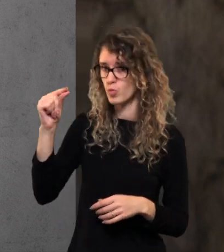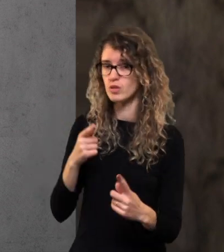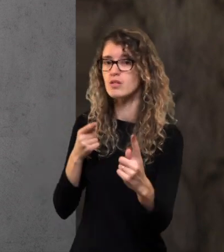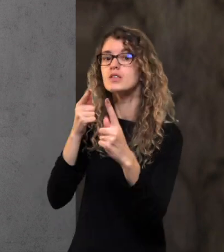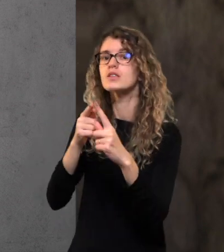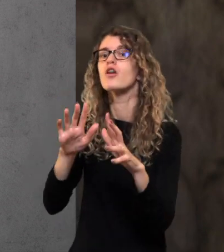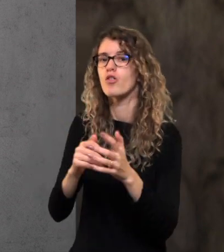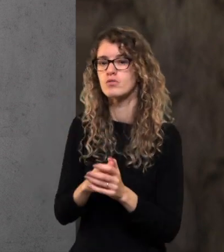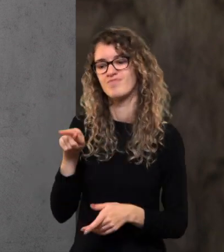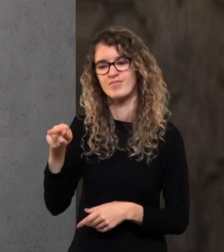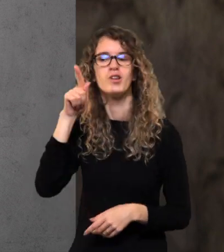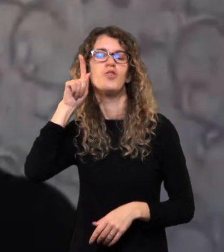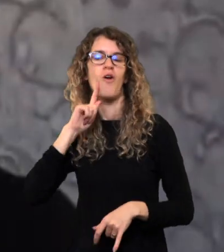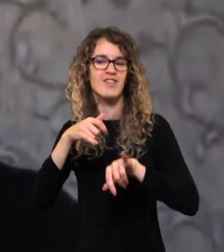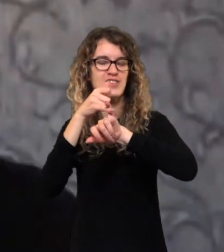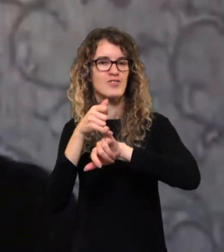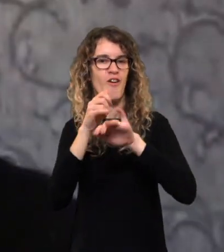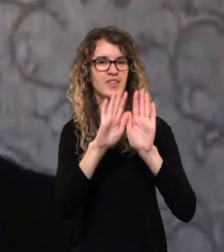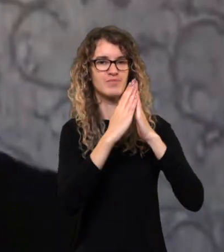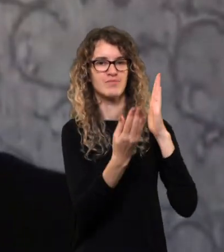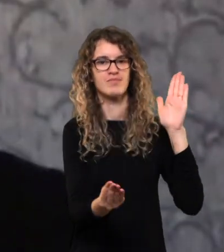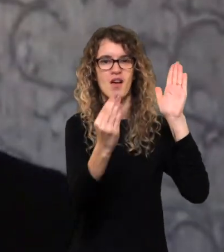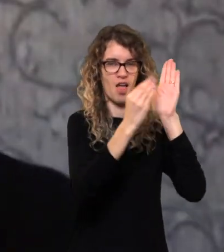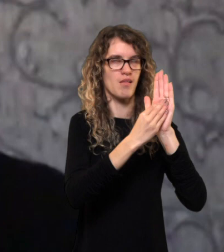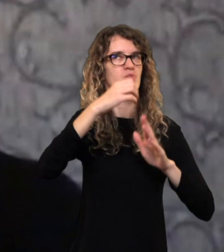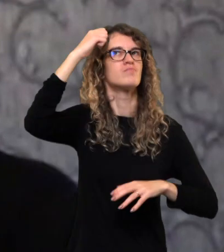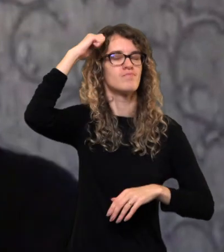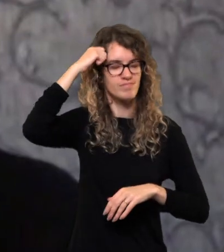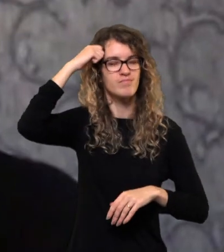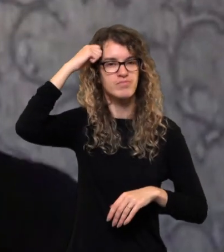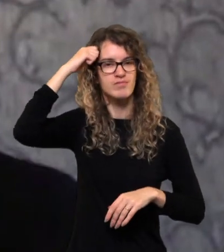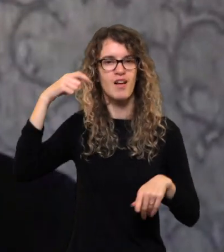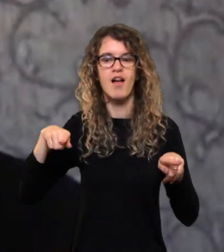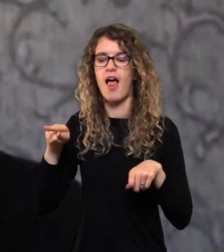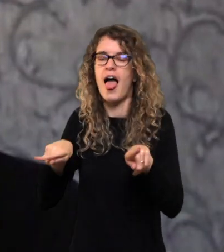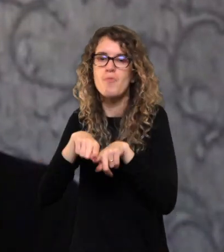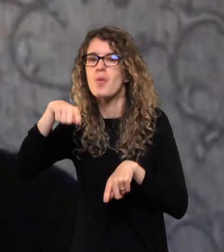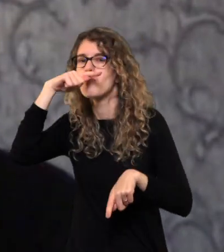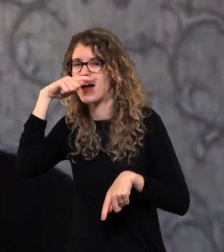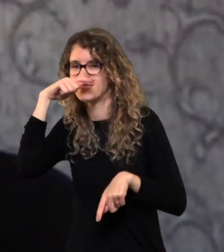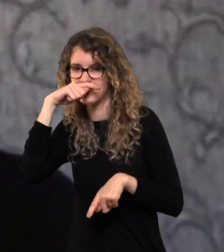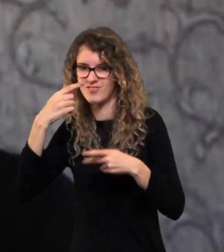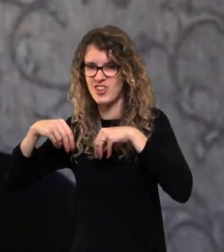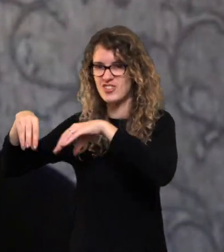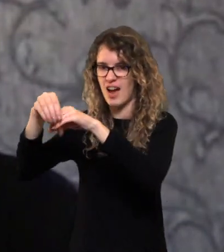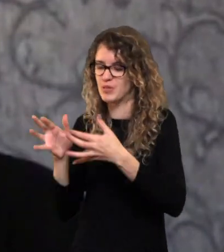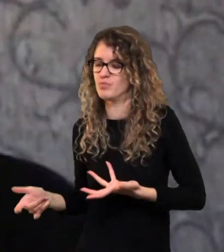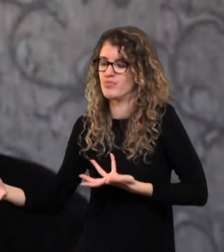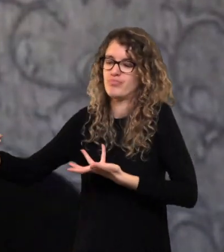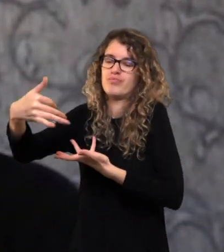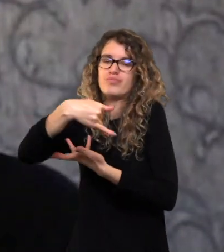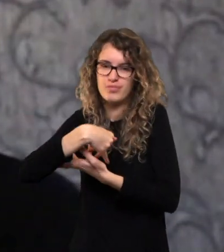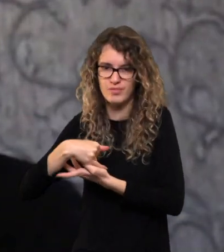šitame kare? Putino tikslas, jis norėjo įeiti į istoriją, kaip Petras I, Rusijos žemės